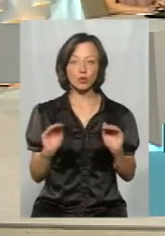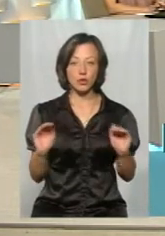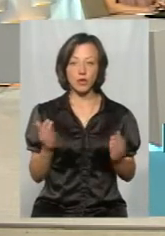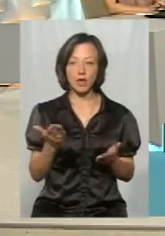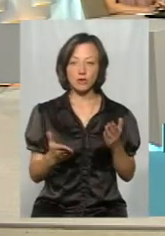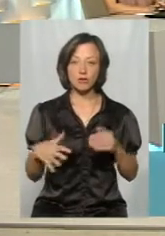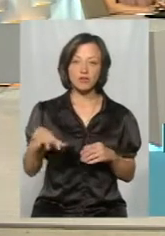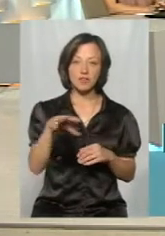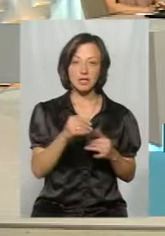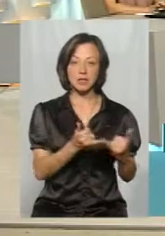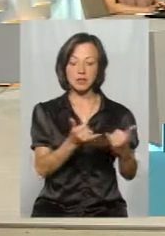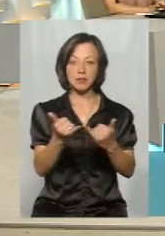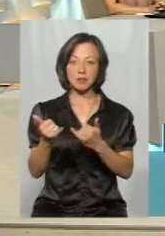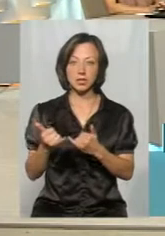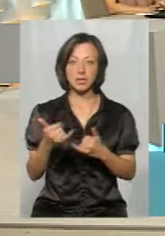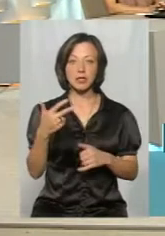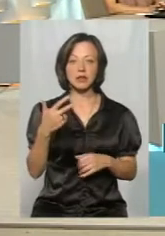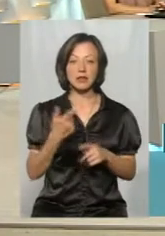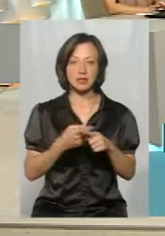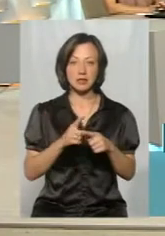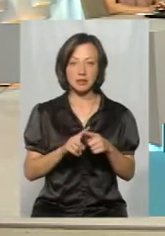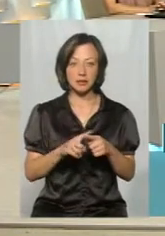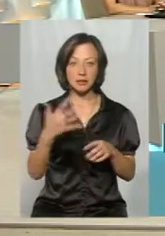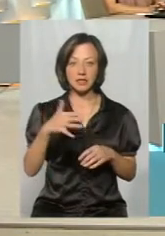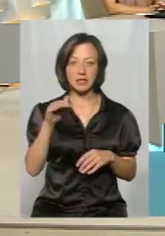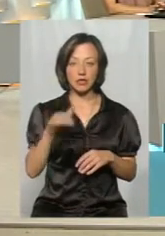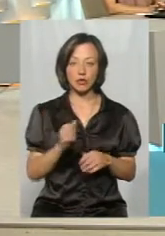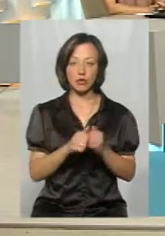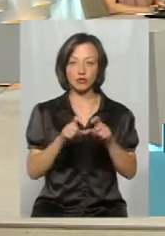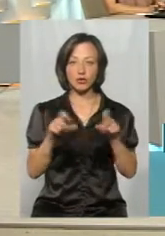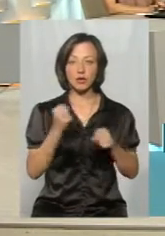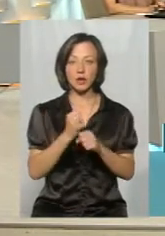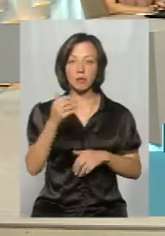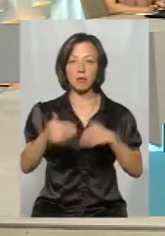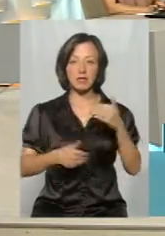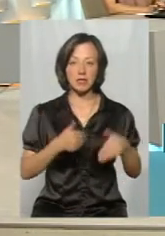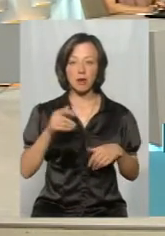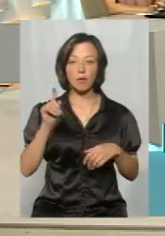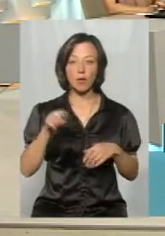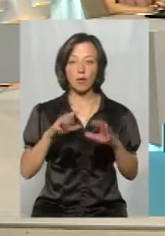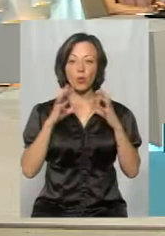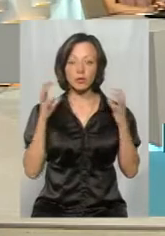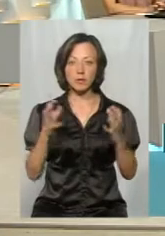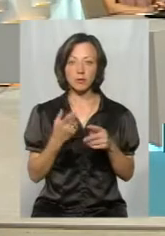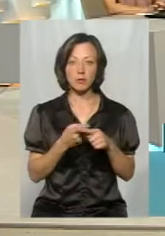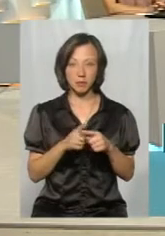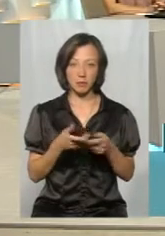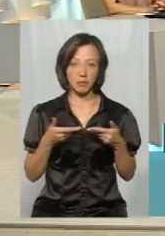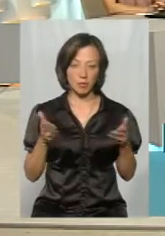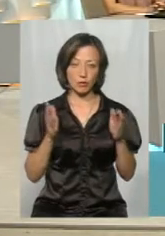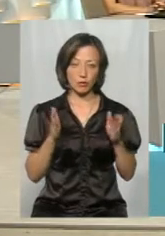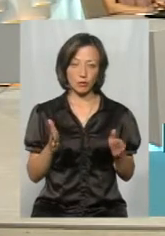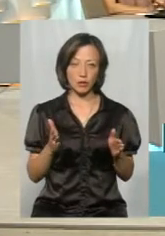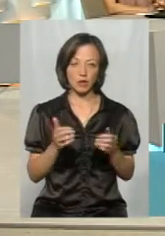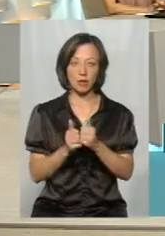І якщо ми всіх забезпечимо 50 тисяч, якщо ми в кожну школу будемо робити басейни, а потім мати утримувати, то ми безумовно будемо